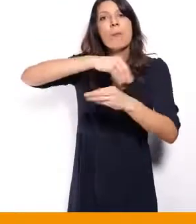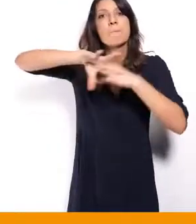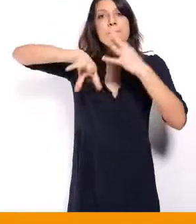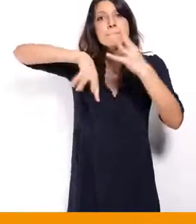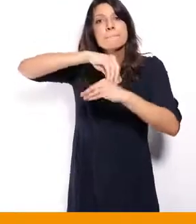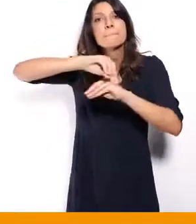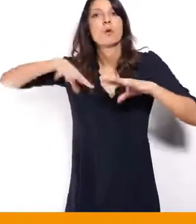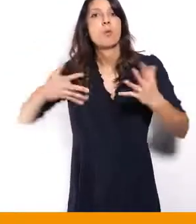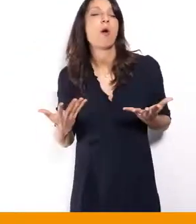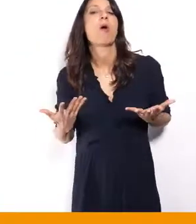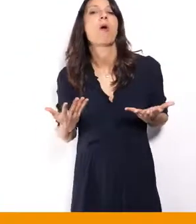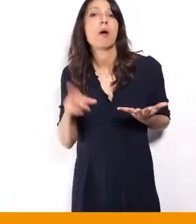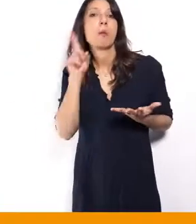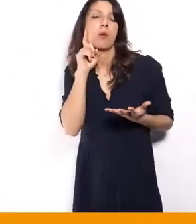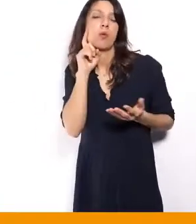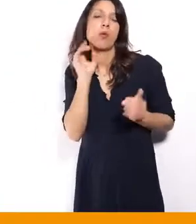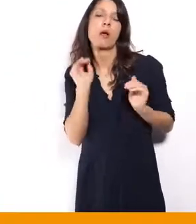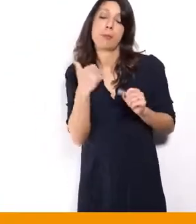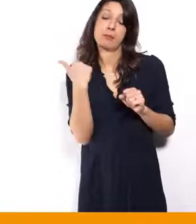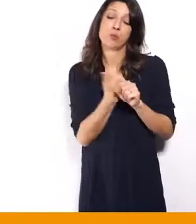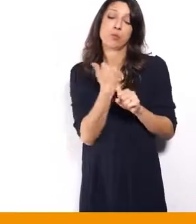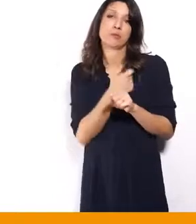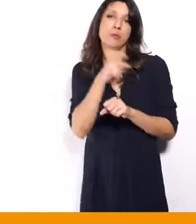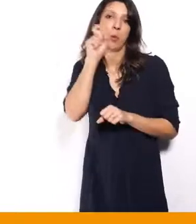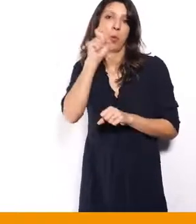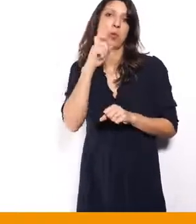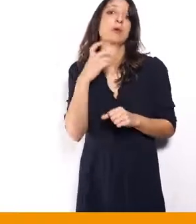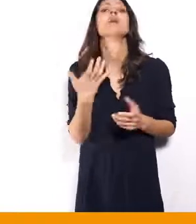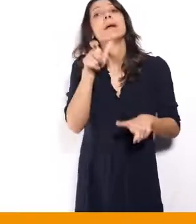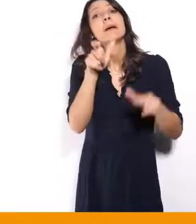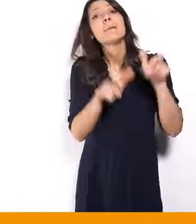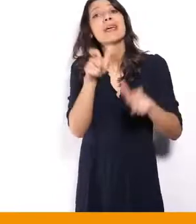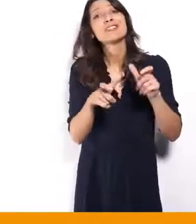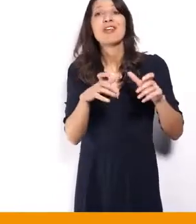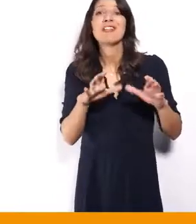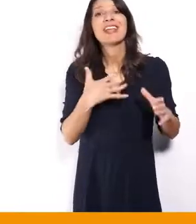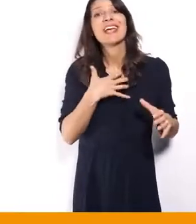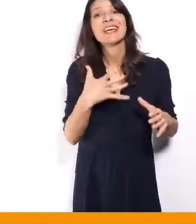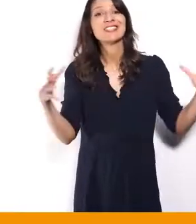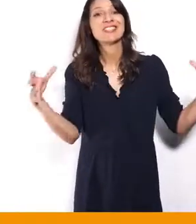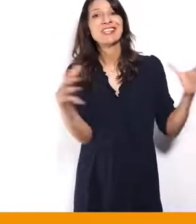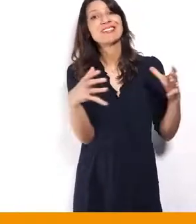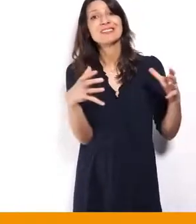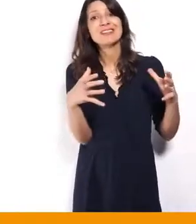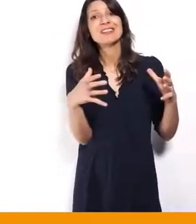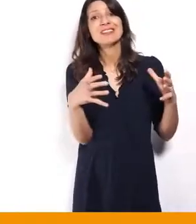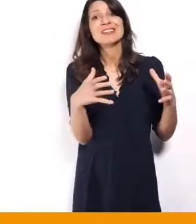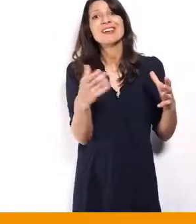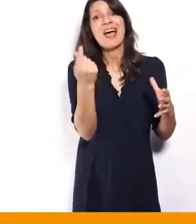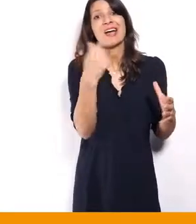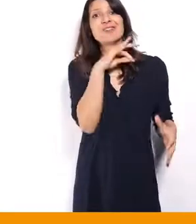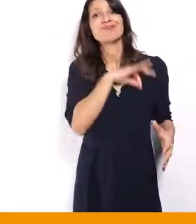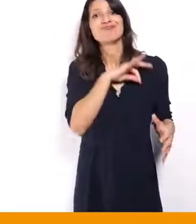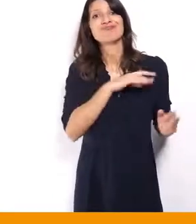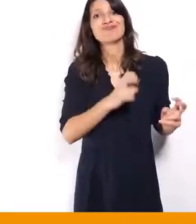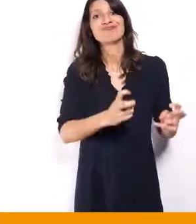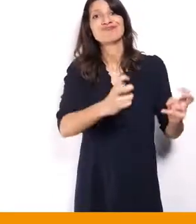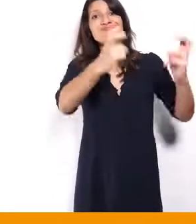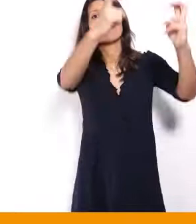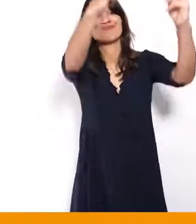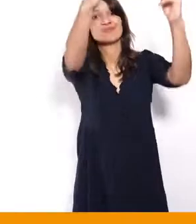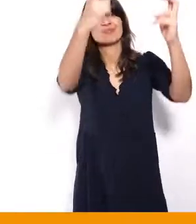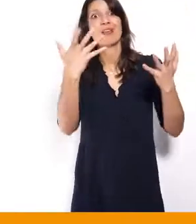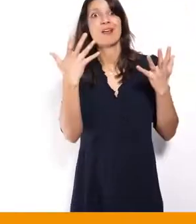force est de constater qu'à chaque année, les riches sont plus riches et que les grandes fortunes, enfin maintenant, atteignent des sommets